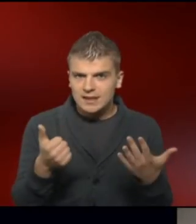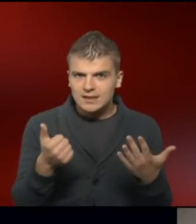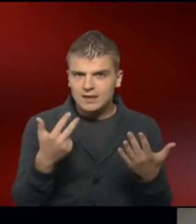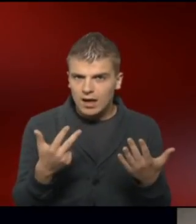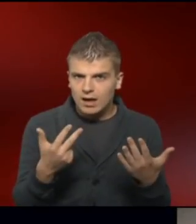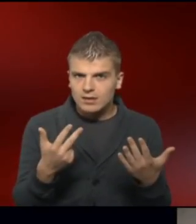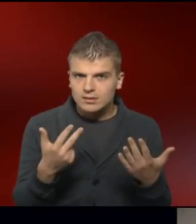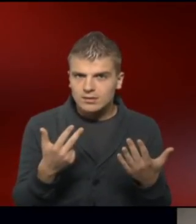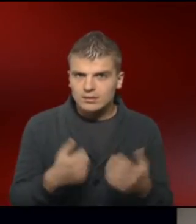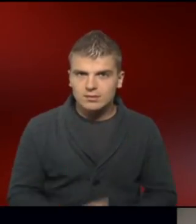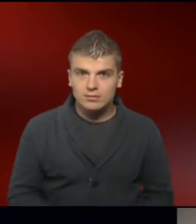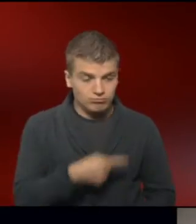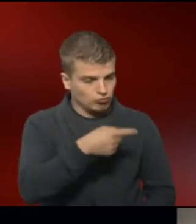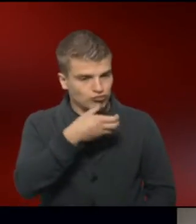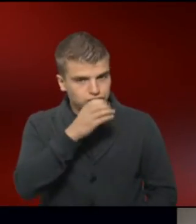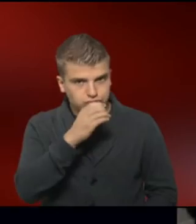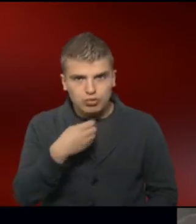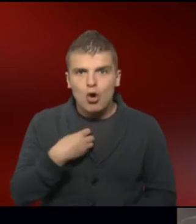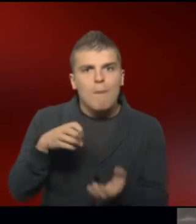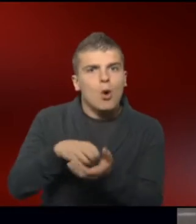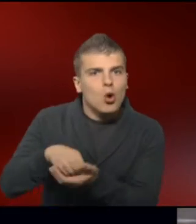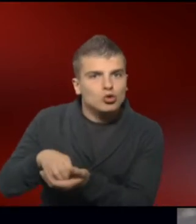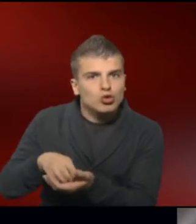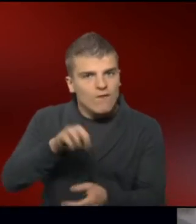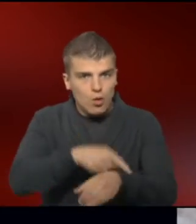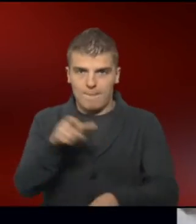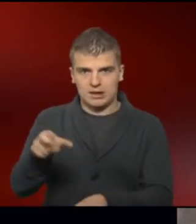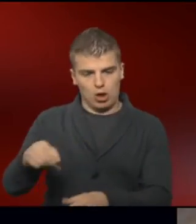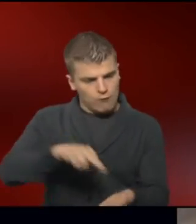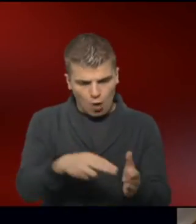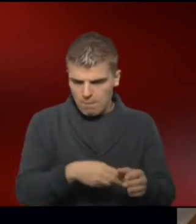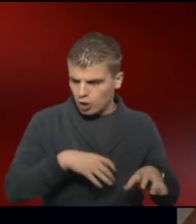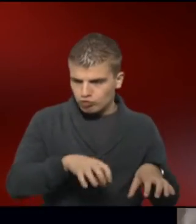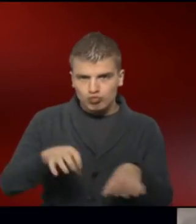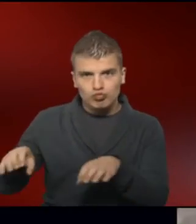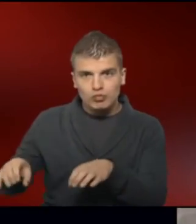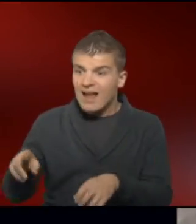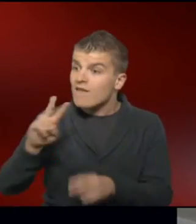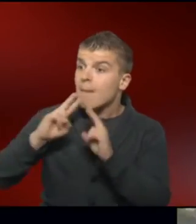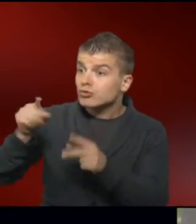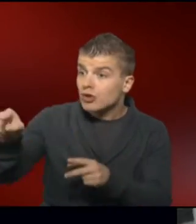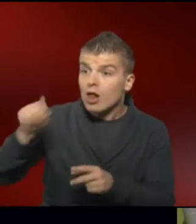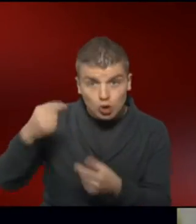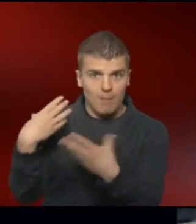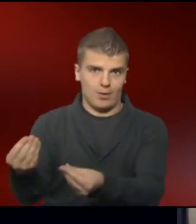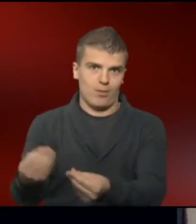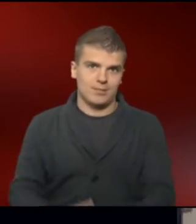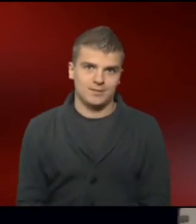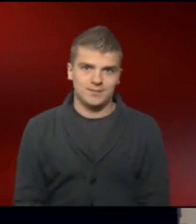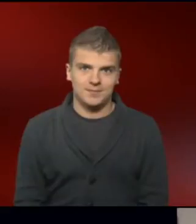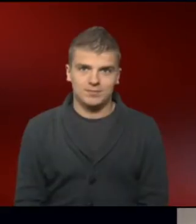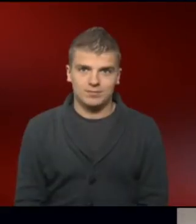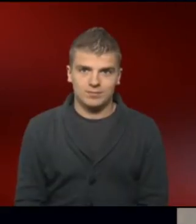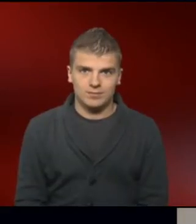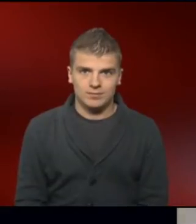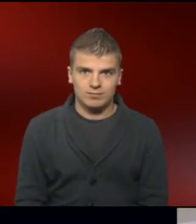Johanna bereitet Getränke und Brötchen für die Patienten vor. Jeder soll bekommen, was er bestellt hat. Ich